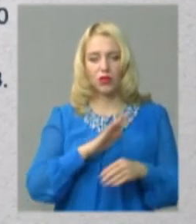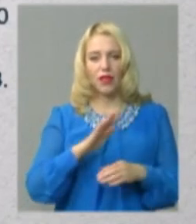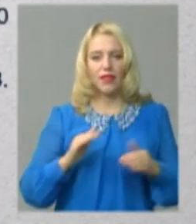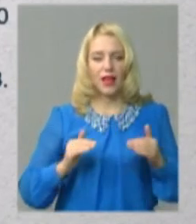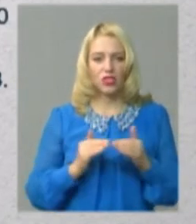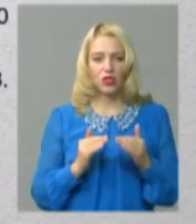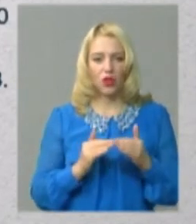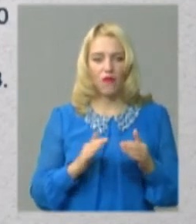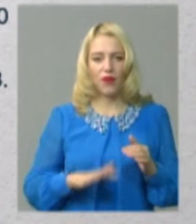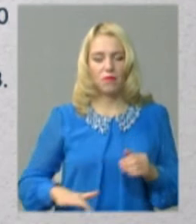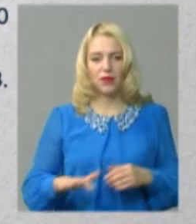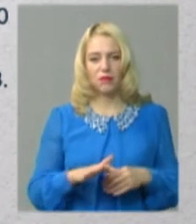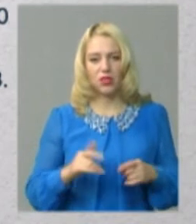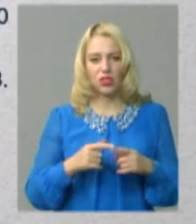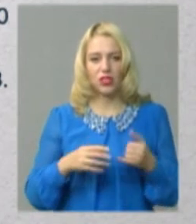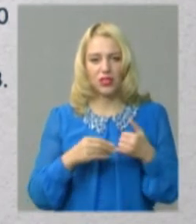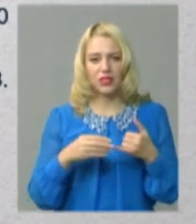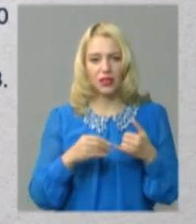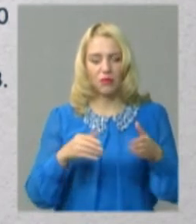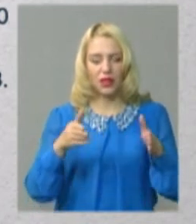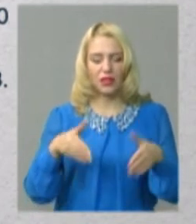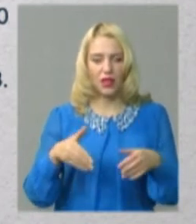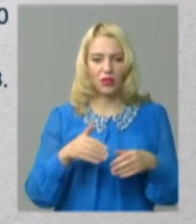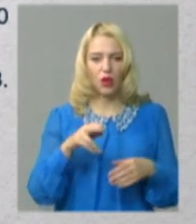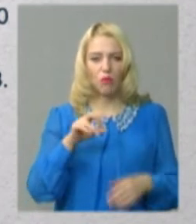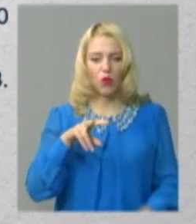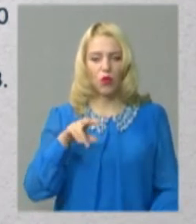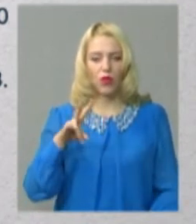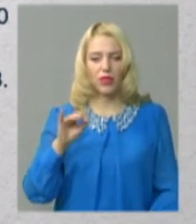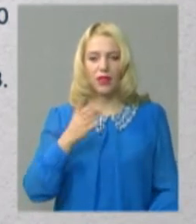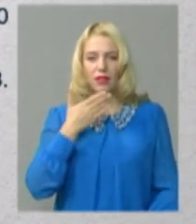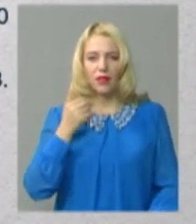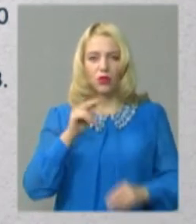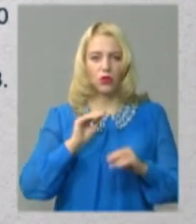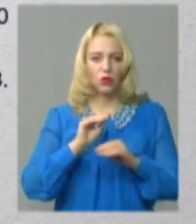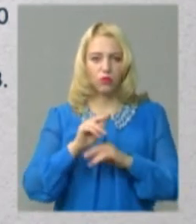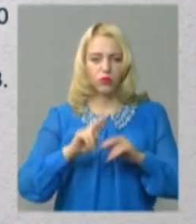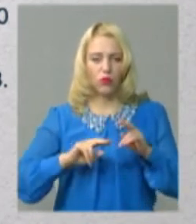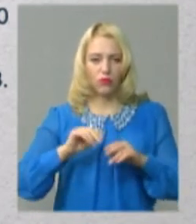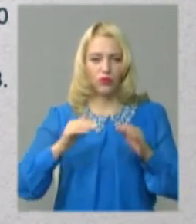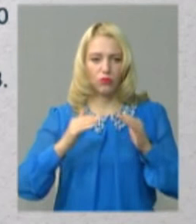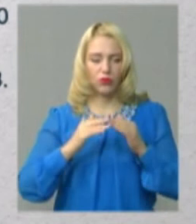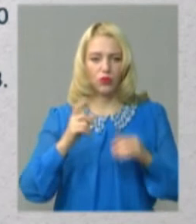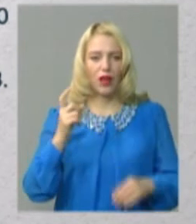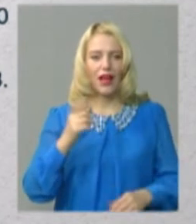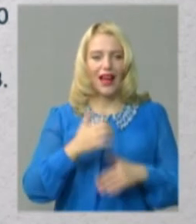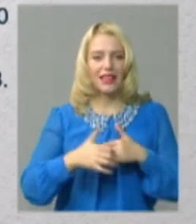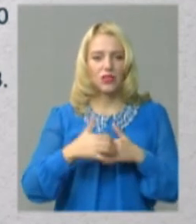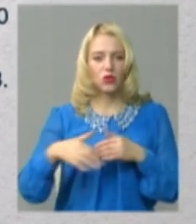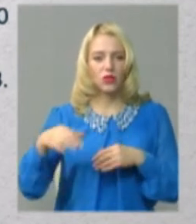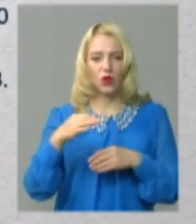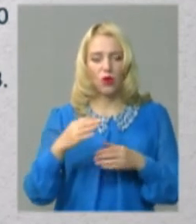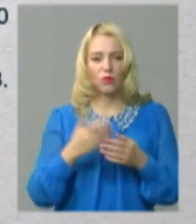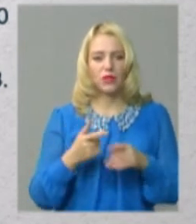нежитлове приміщення і земельну ділянку у Полонному Недобудований будинок у Херсонській області За рік разом із дружиною